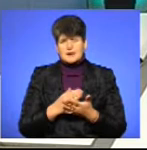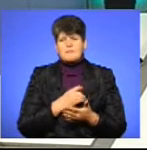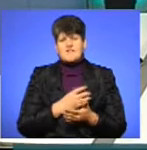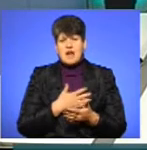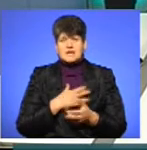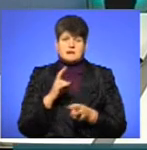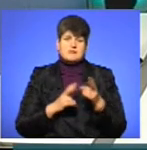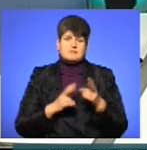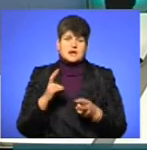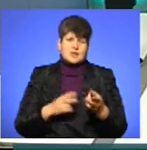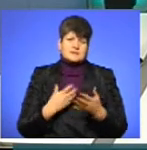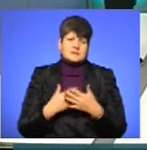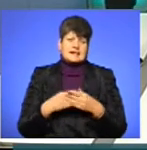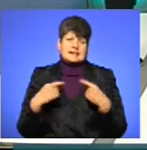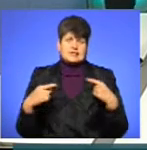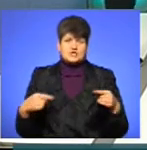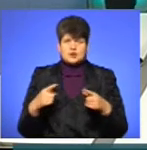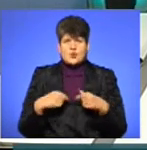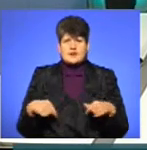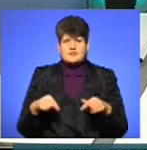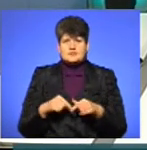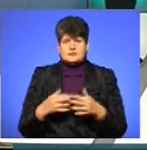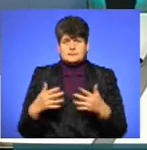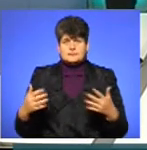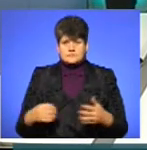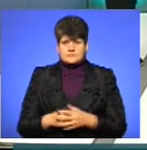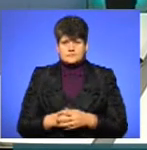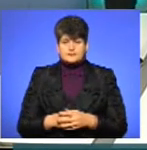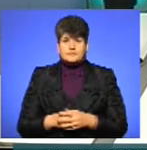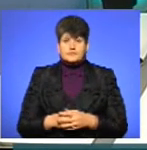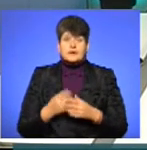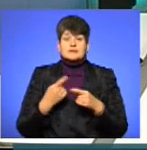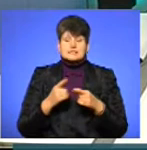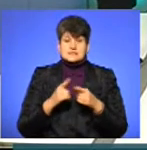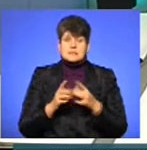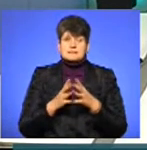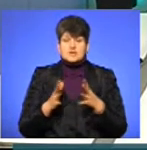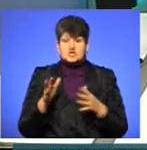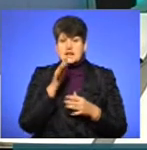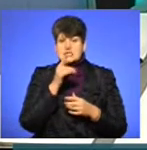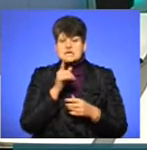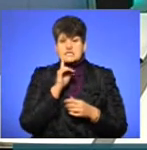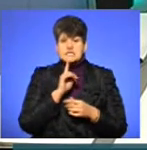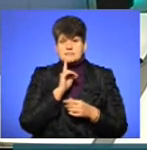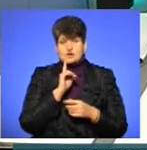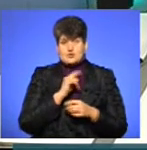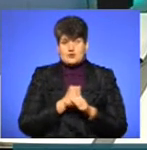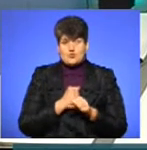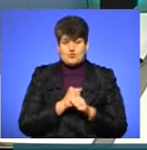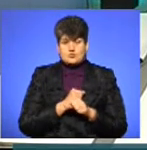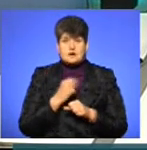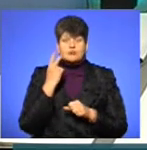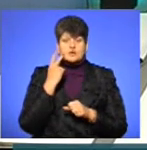підприємства, інші організації та і таке. Але це переважно сезонна робота. На